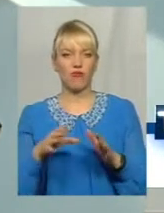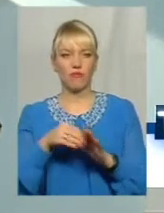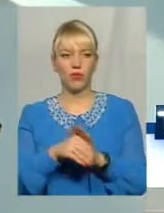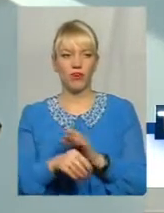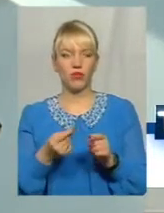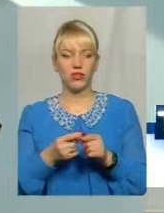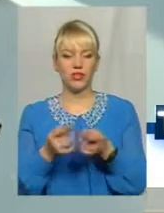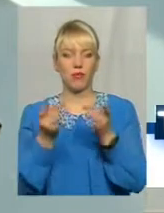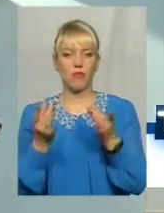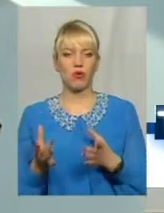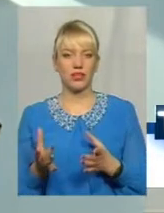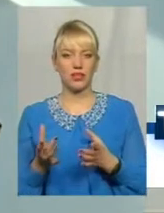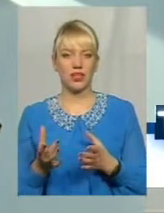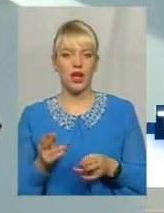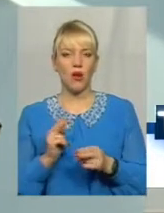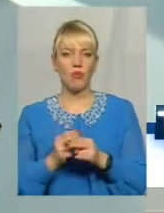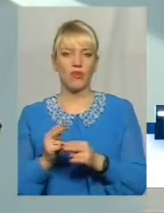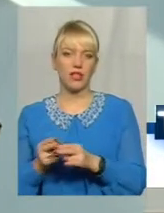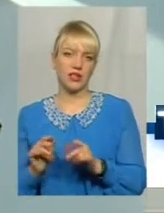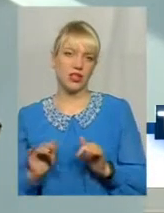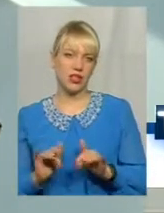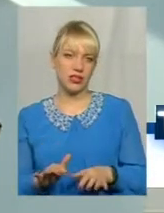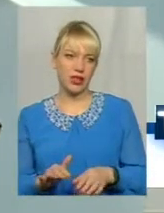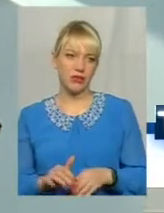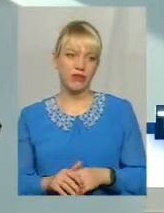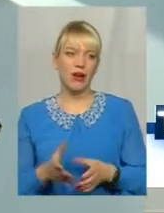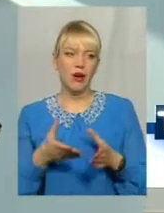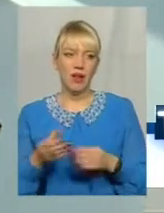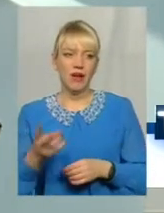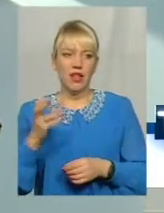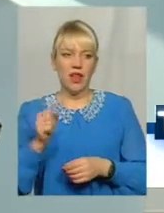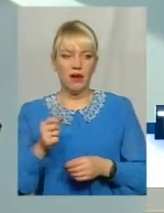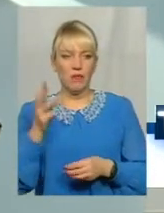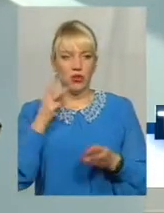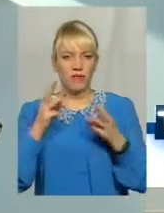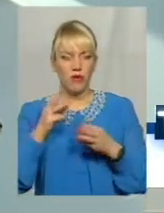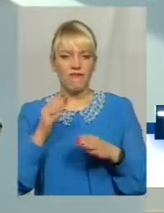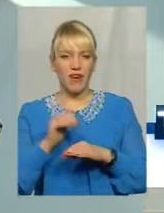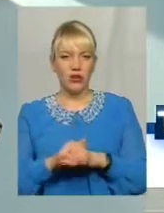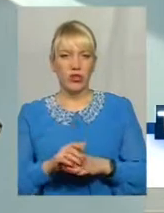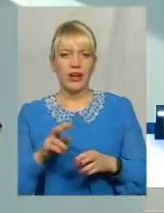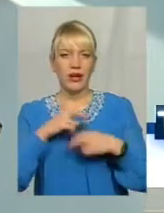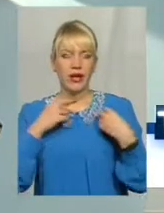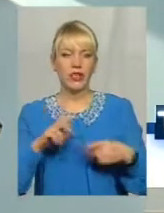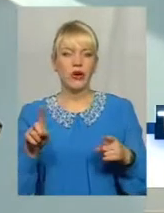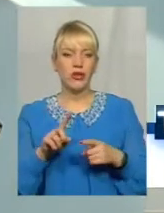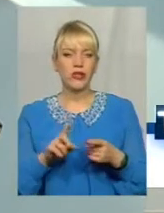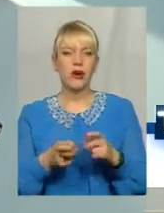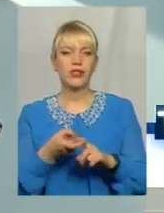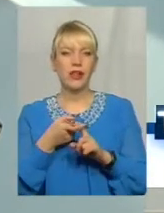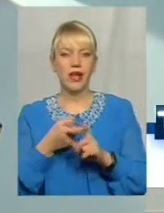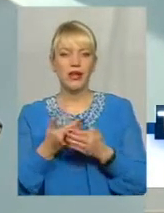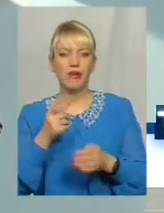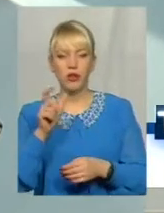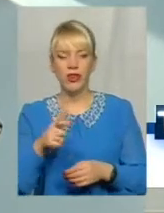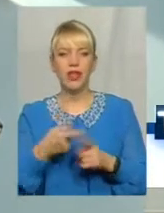простих профілактичних заходів Власне, впливу на модифіковані фактори ризику Це те, що залежить від людини Це паління,